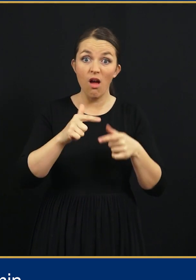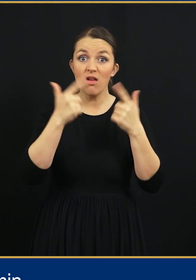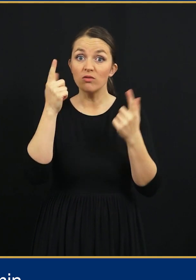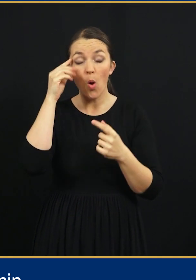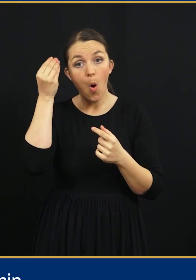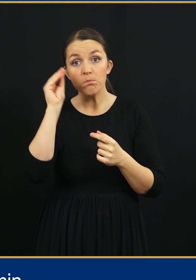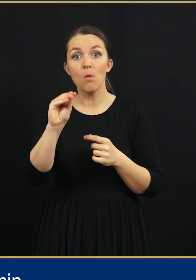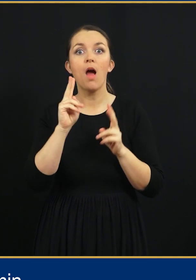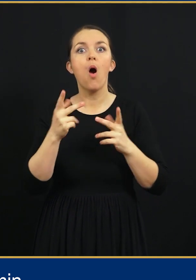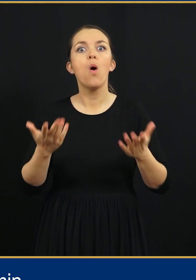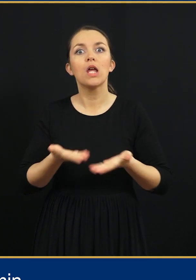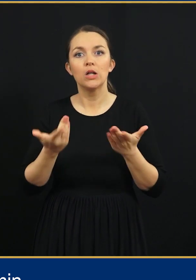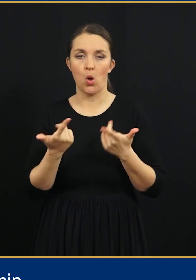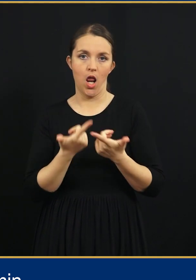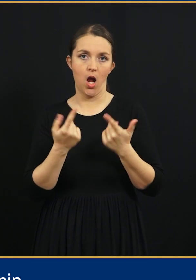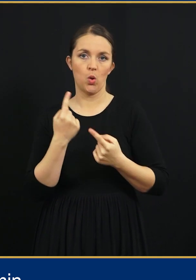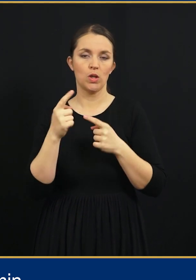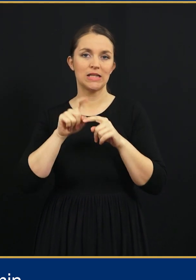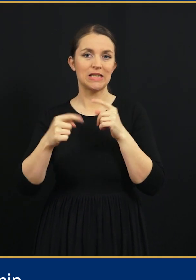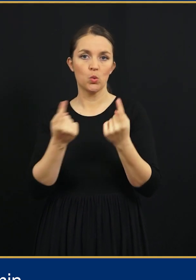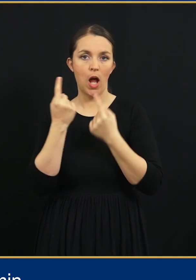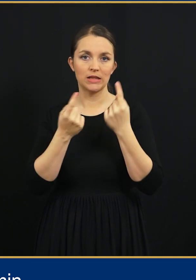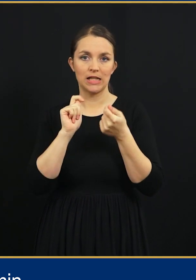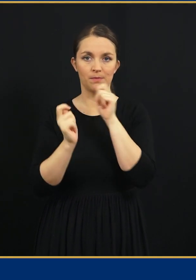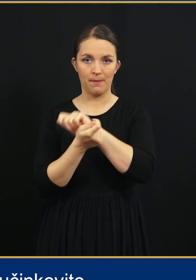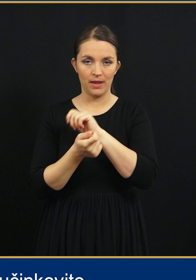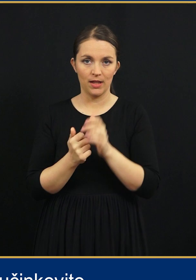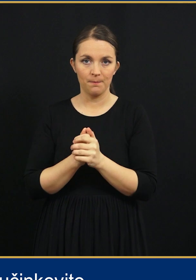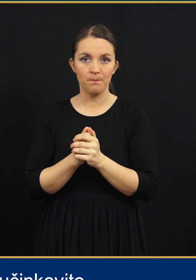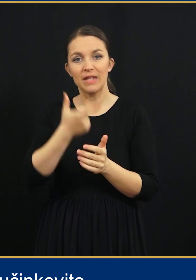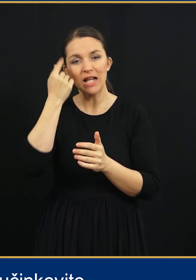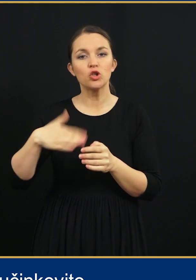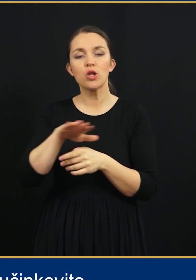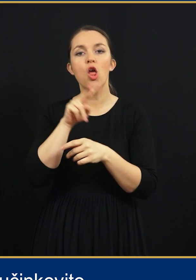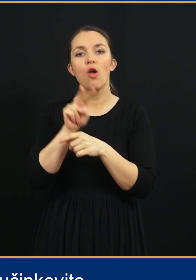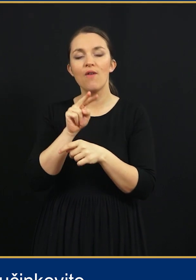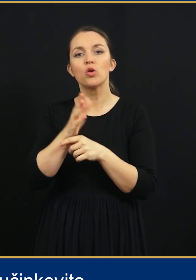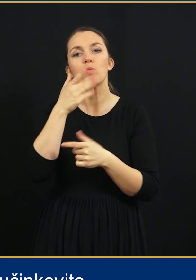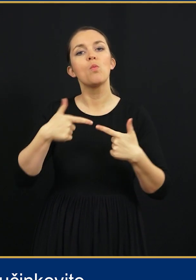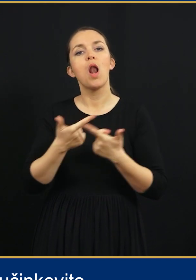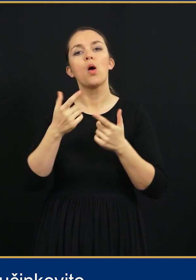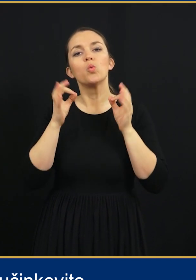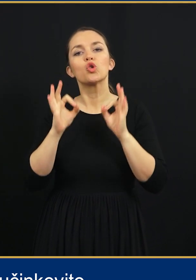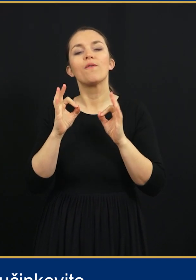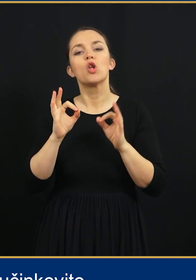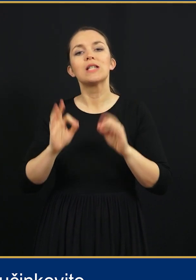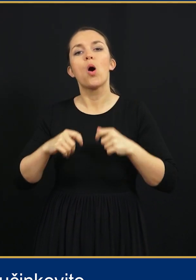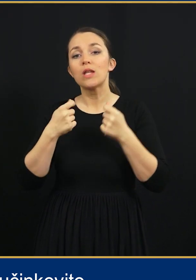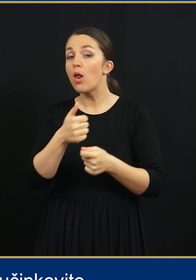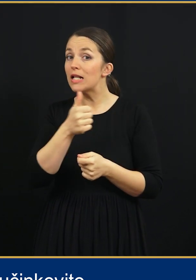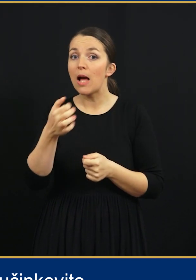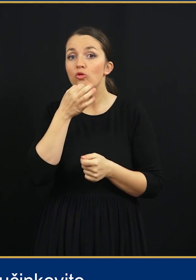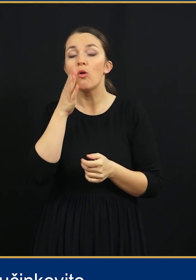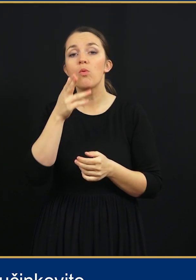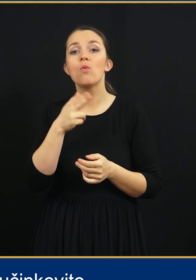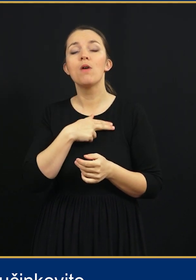jasen opomin, kako hitro se lahko razmire v svetu spremenijo. Nacionalno varnost si bomo lahko učinkovito zagotavljali